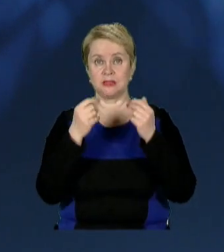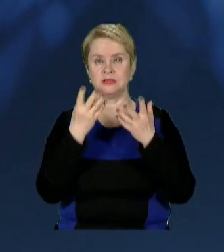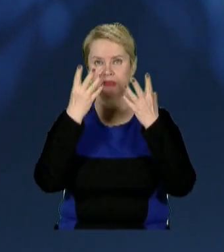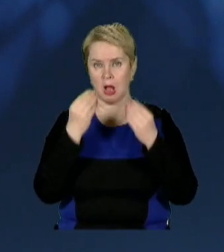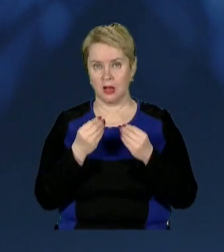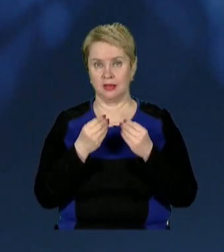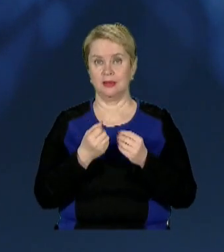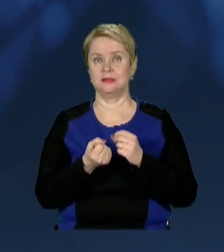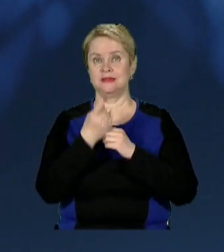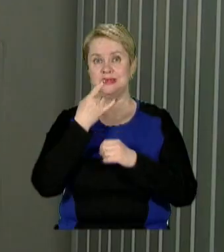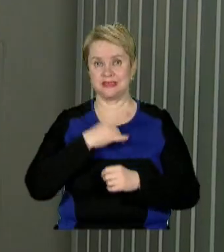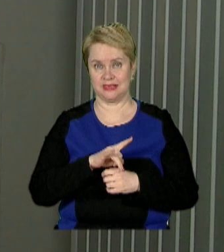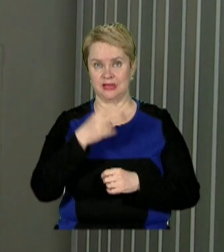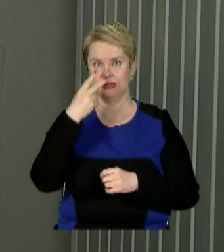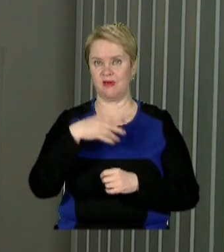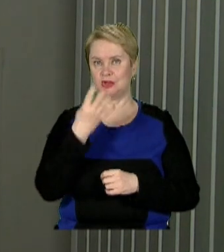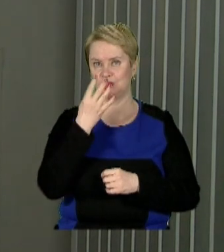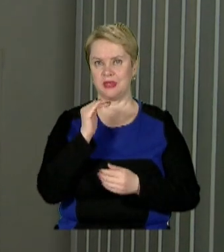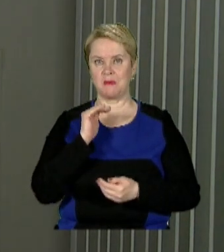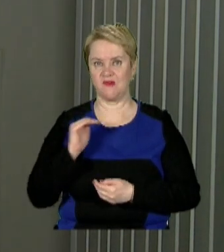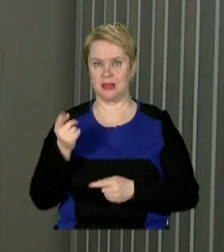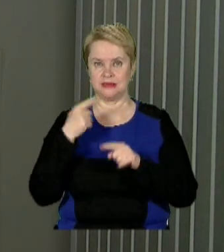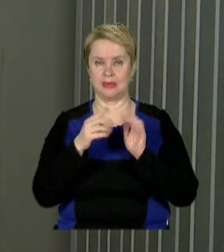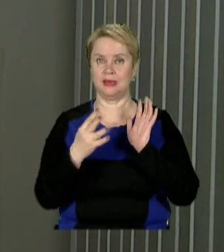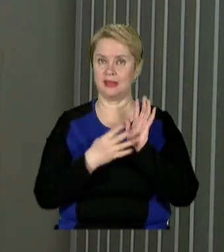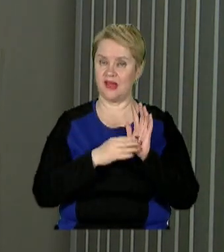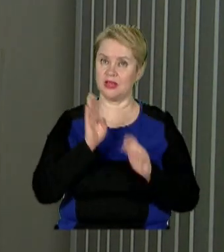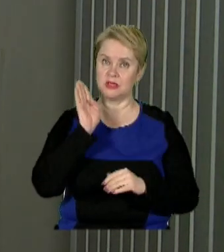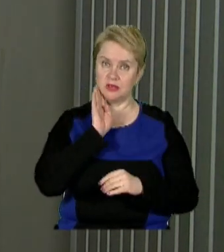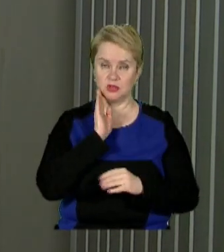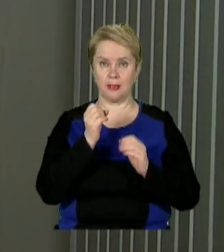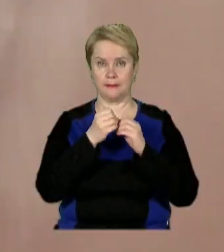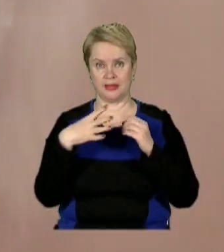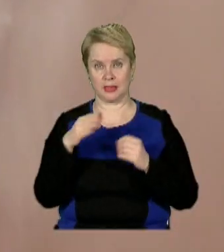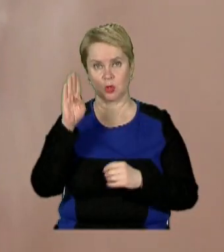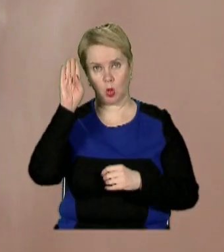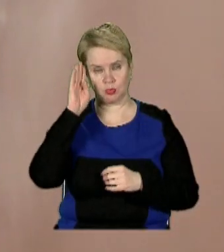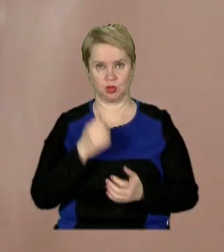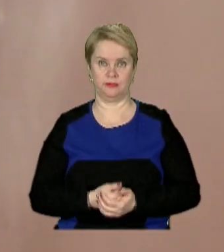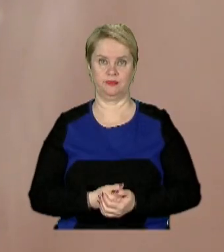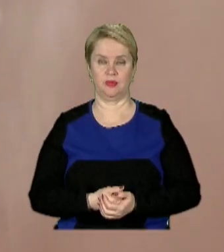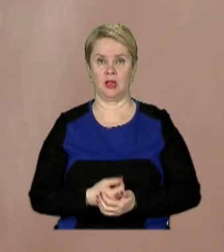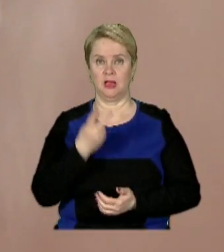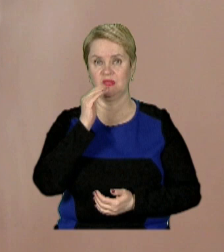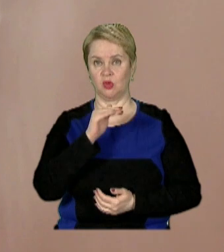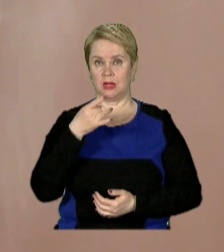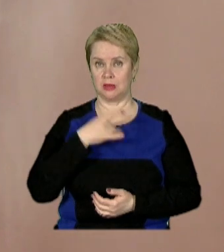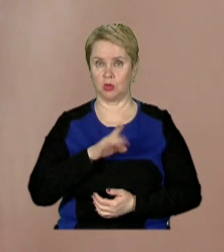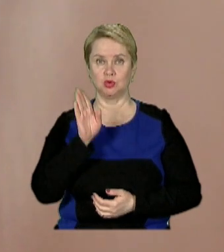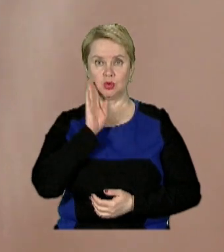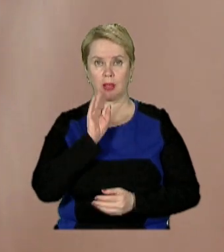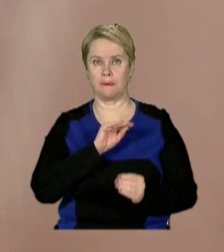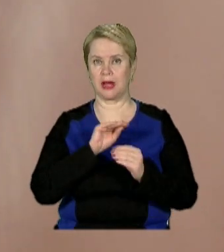добу. На світ з'явилося 24 немовляти. З них 9 дівчаток та 15 хлопчиків. Двох дітей народили